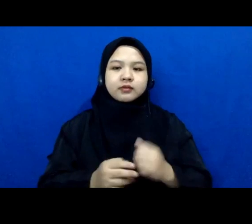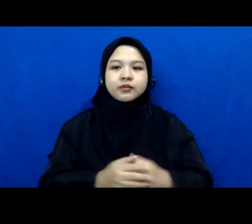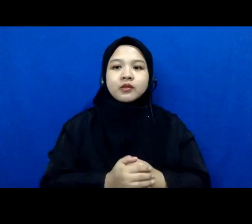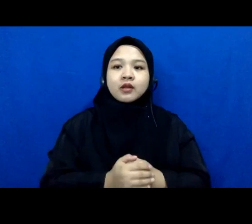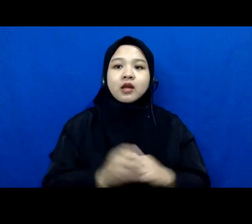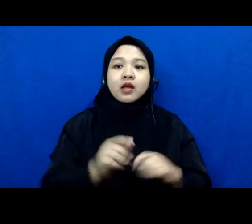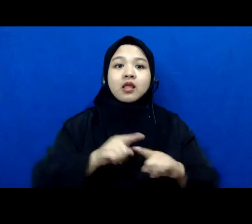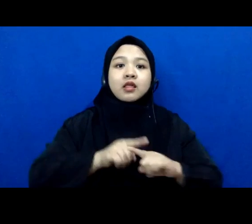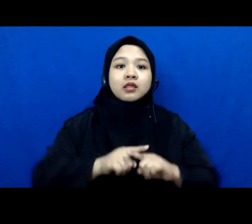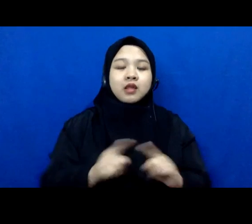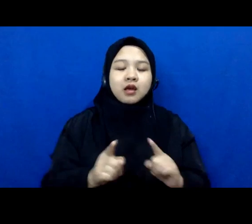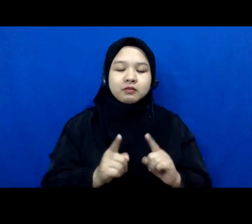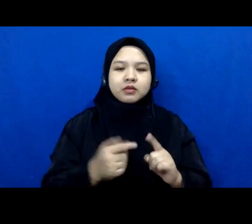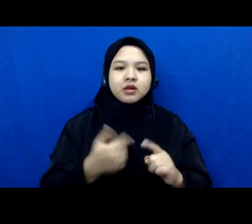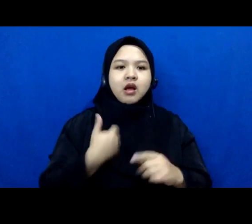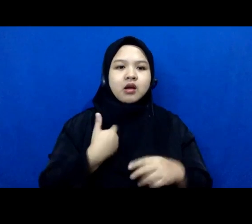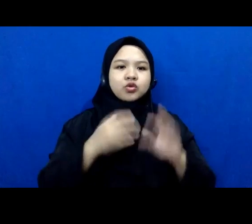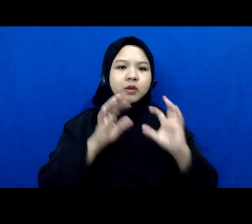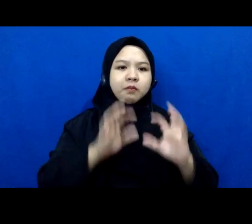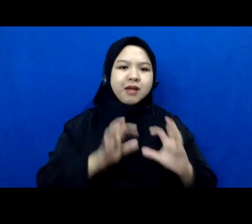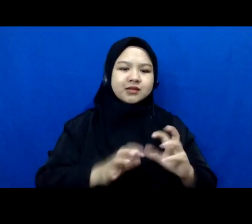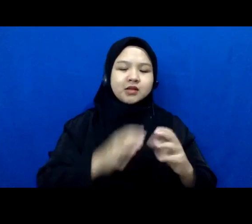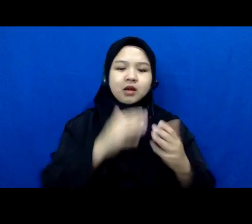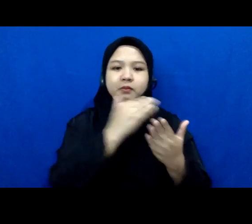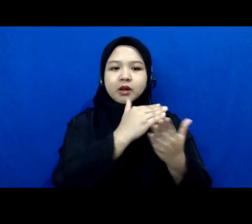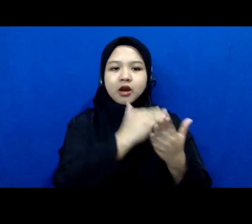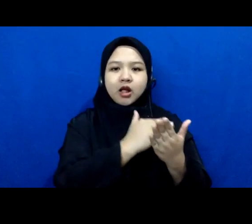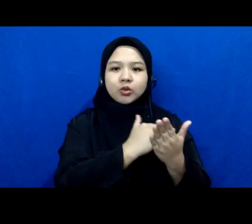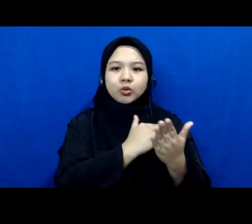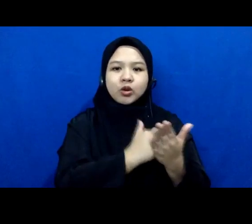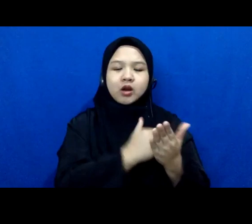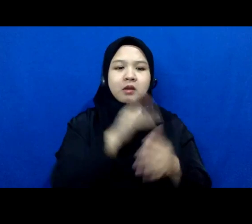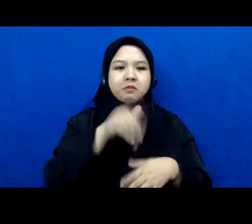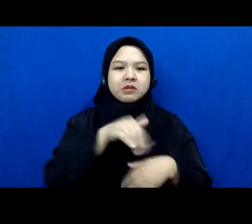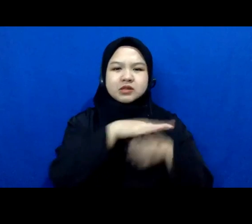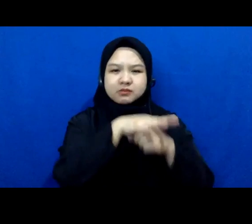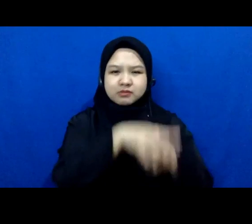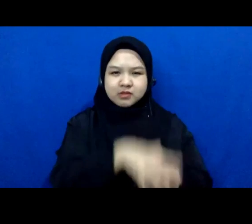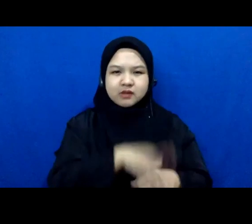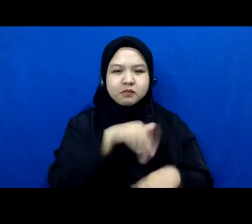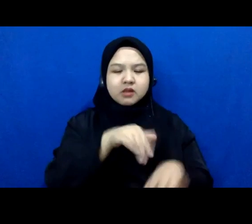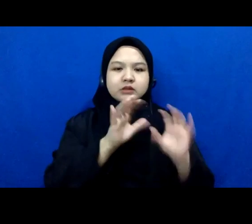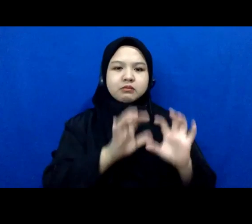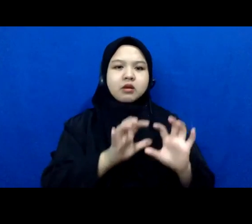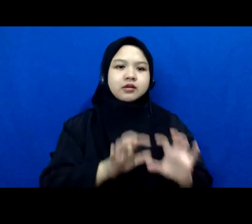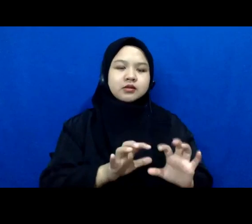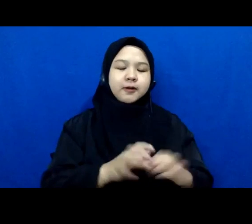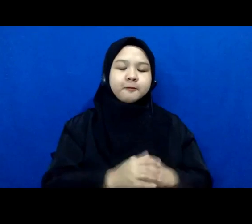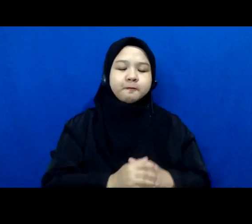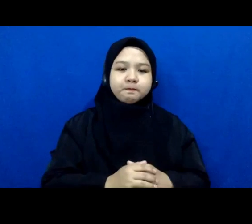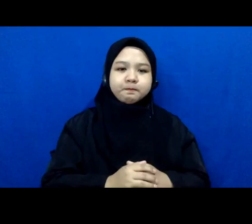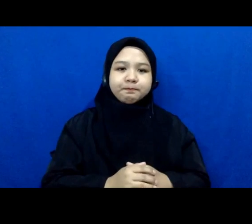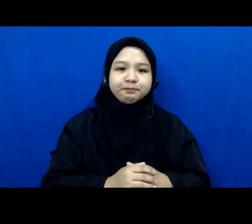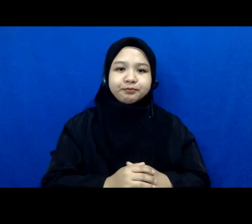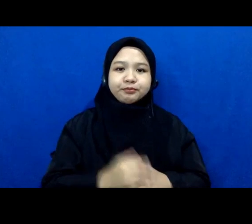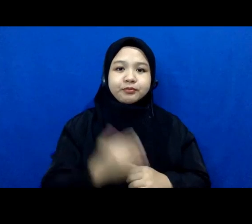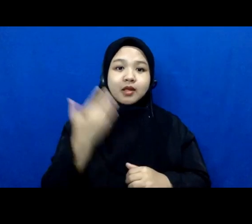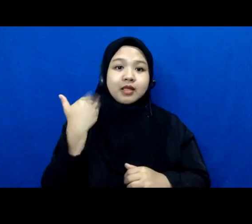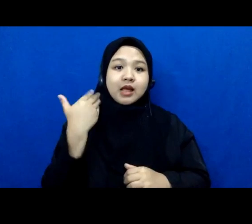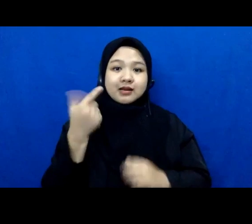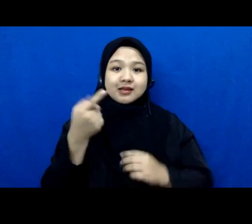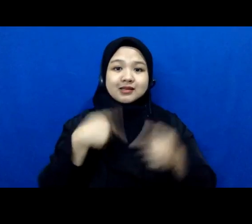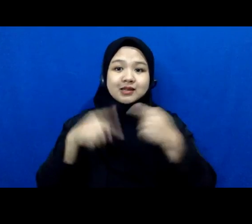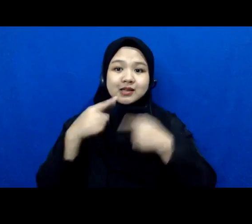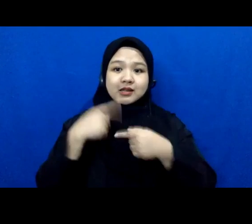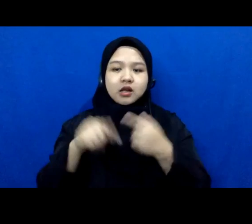di sisi lain juga banyak peraturan-peraturan yang sifatnya masih diskriminatif nah yang tadi tuh yang Mbak Ninding ceritakan